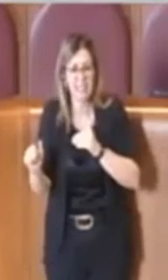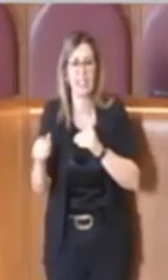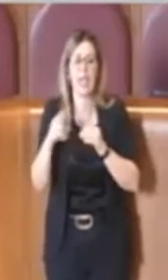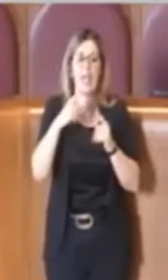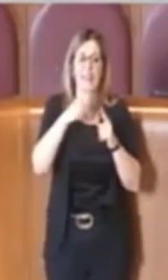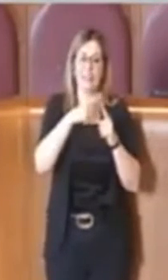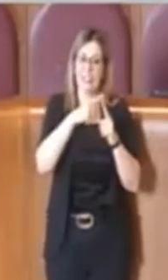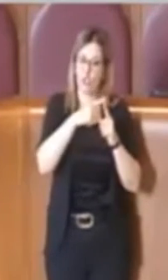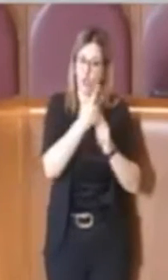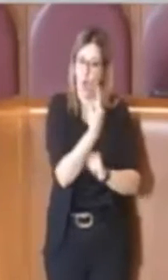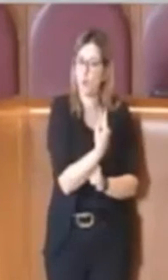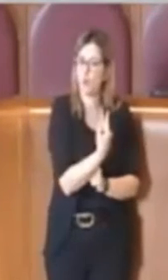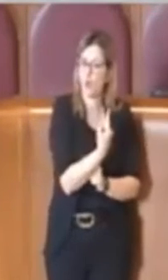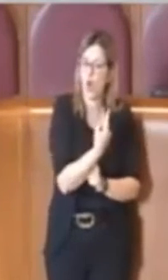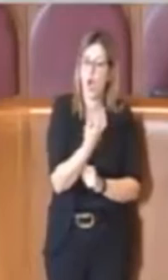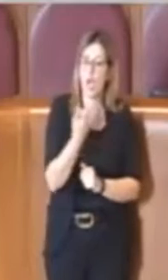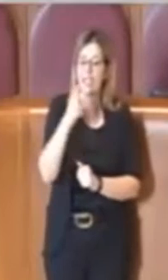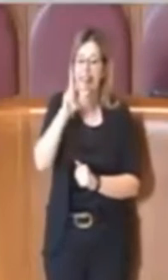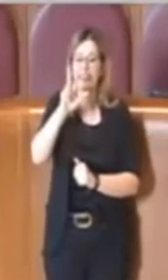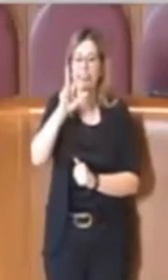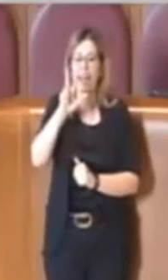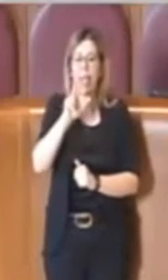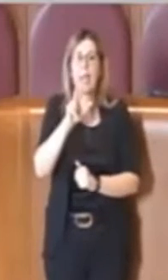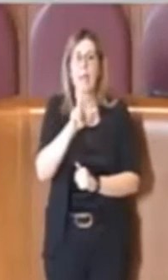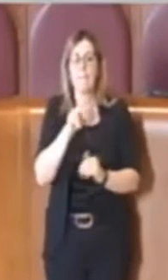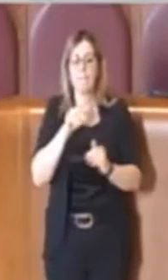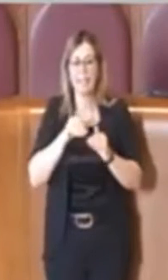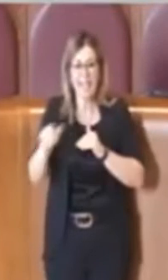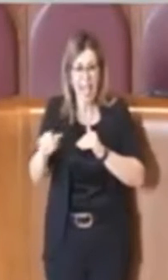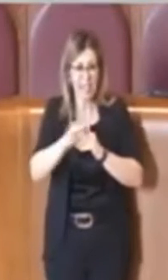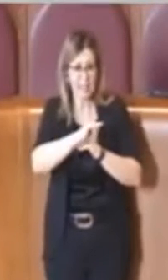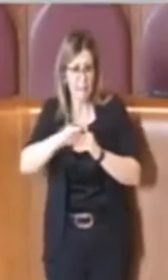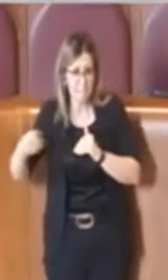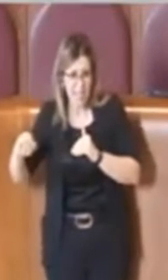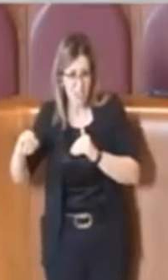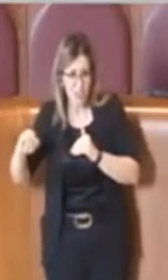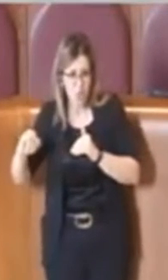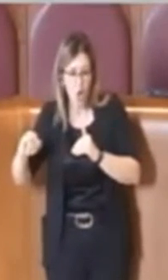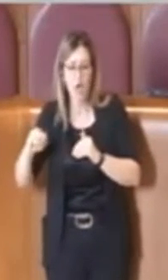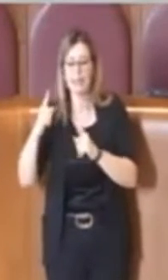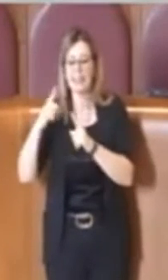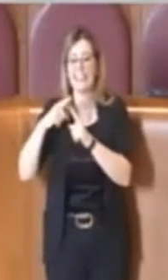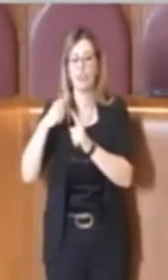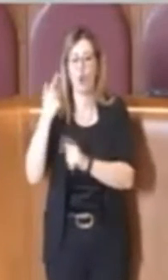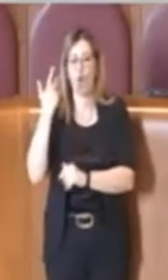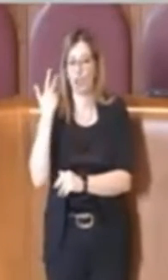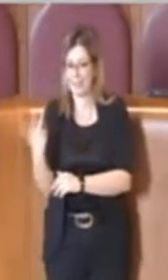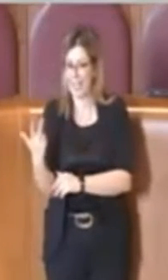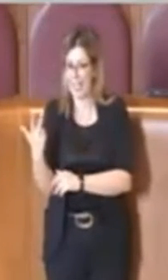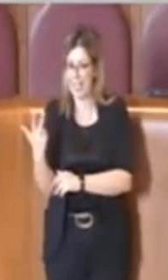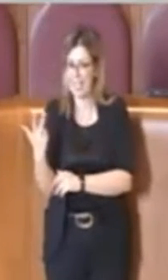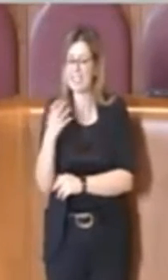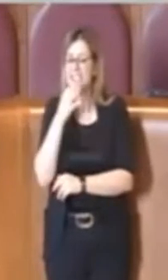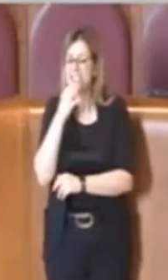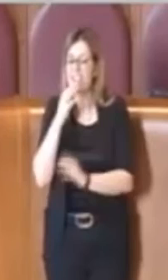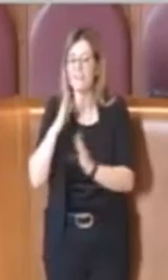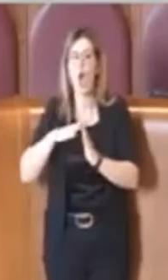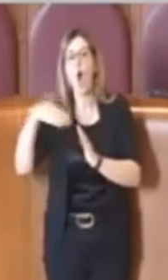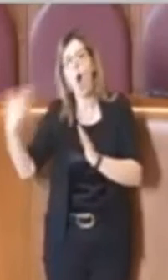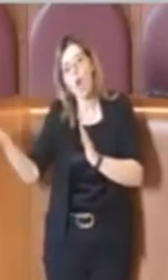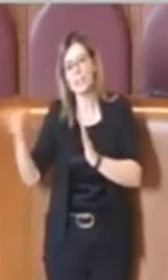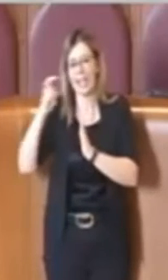e circa 3 miliardi e mezzo del titolo 3, quindi le entrate extra tributarie.